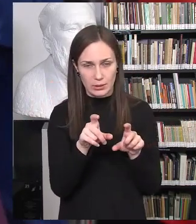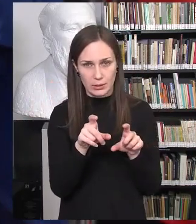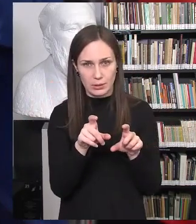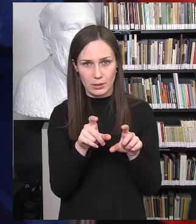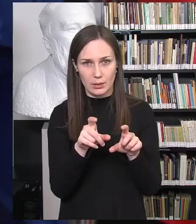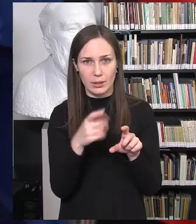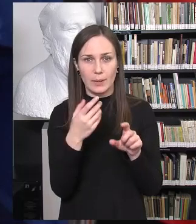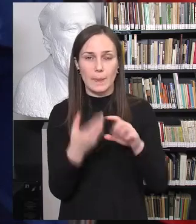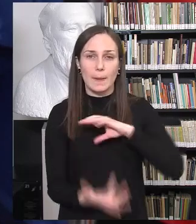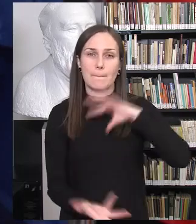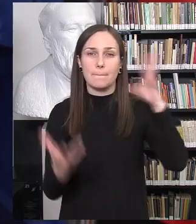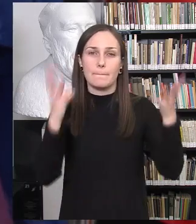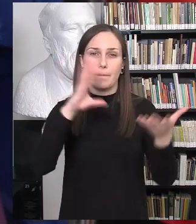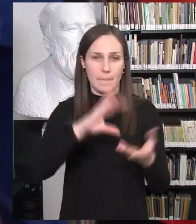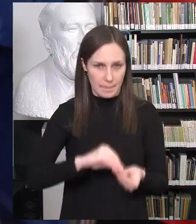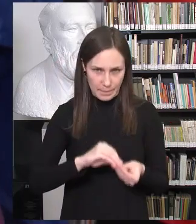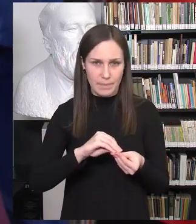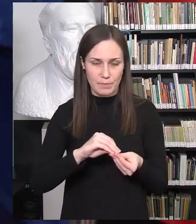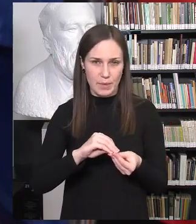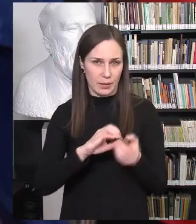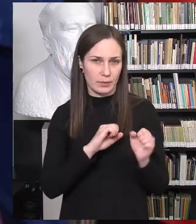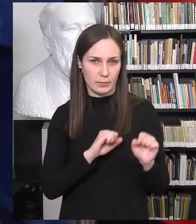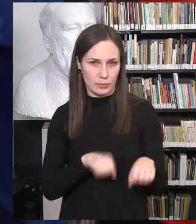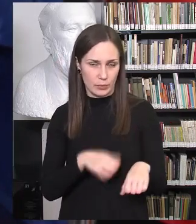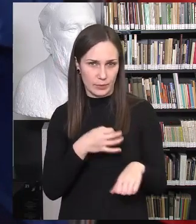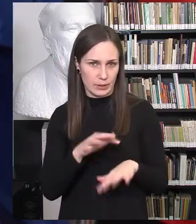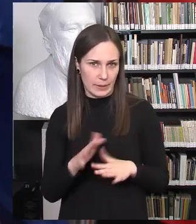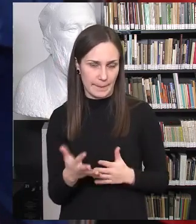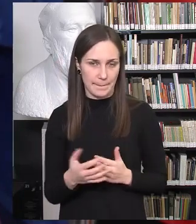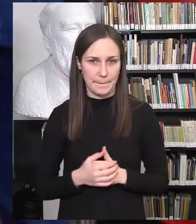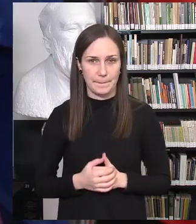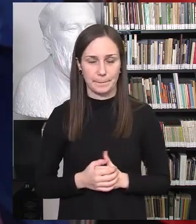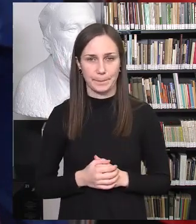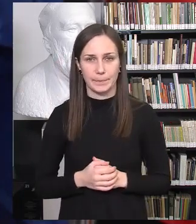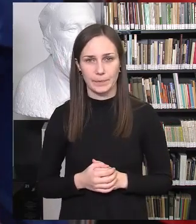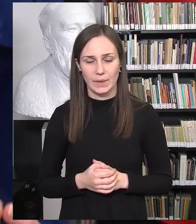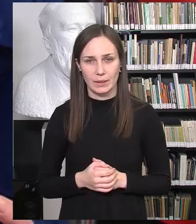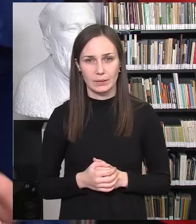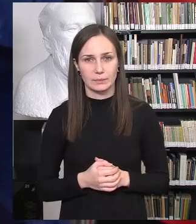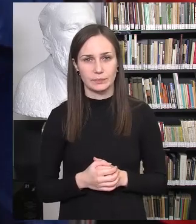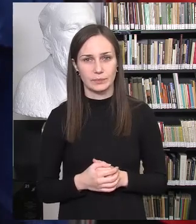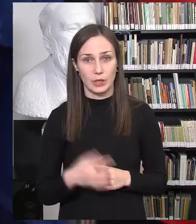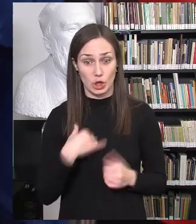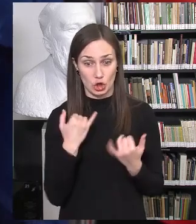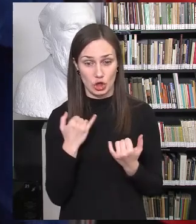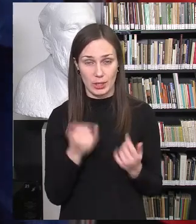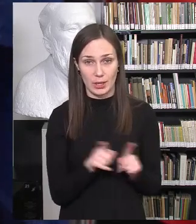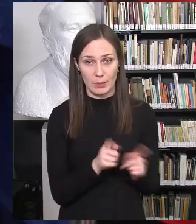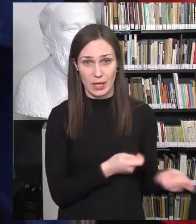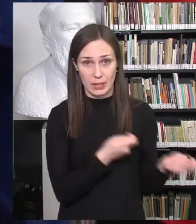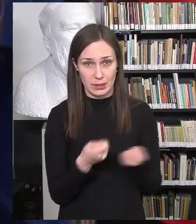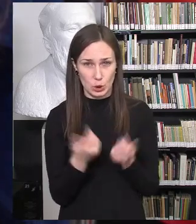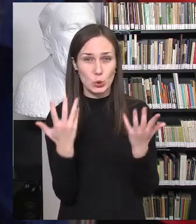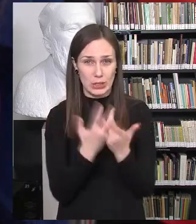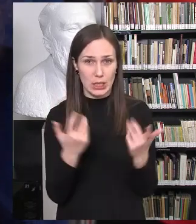tokią bendrą vaizdą turbūt. Ir aš netgi atsinešiau šiandien jum keletą